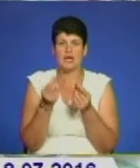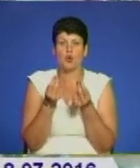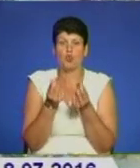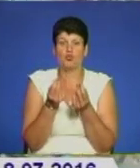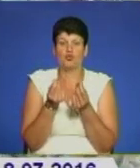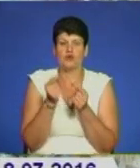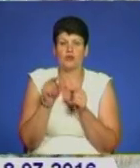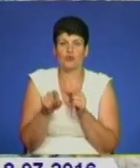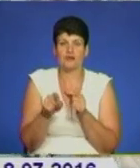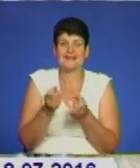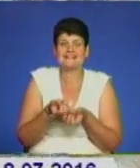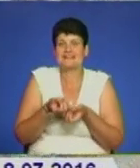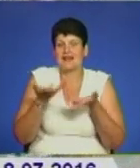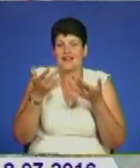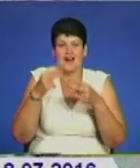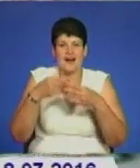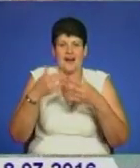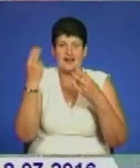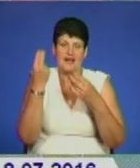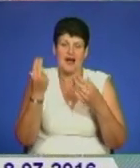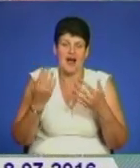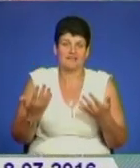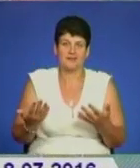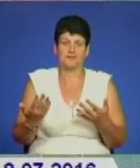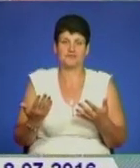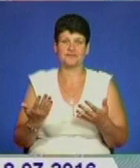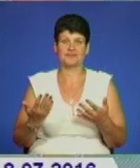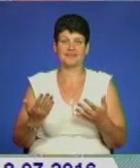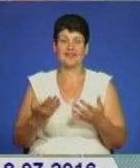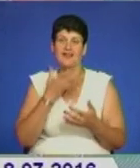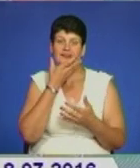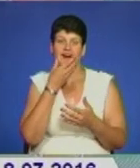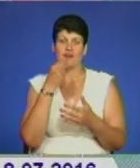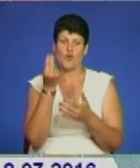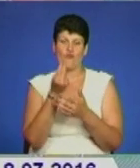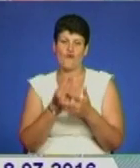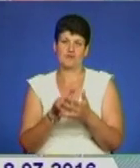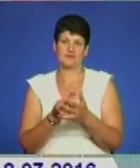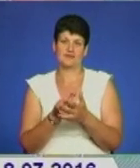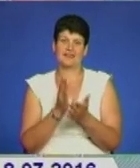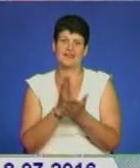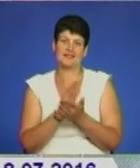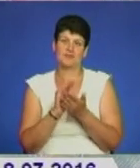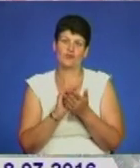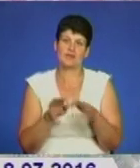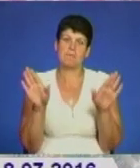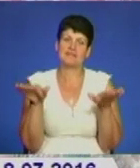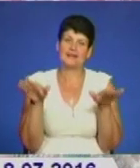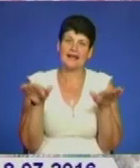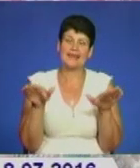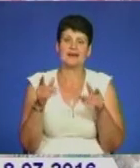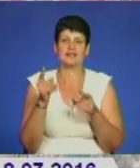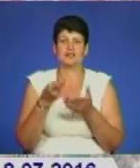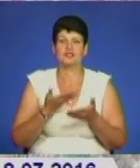надзвичайно яскраві і естетично оформлені. Зображені різні птахи, які проживають